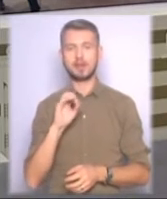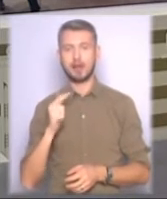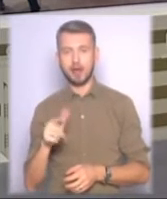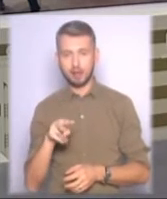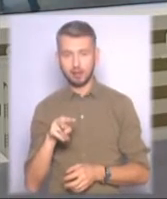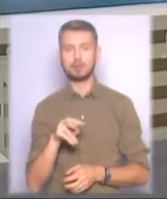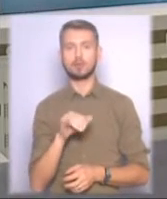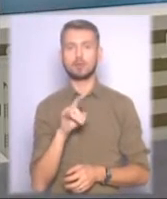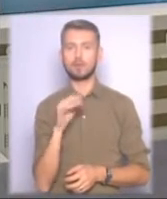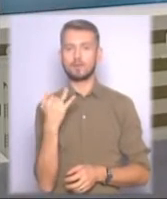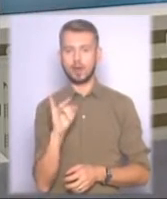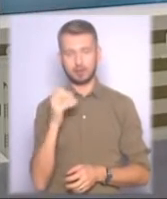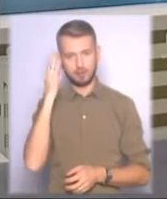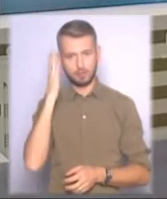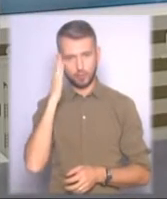Японію.